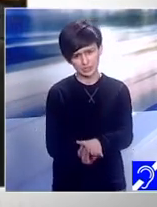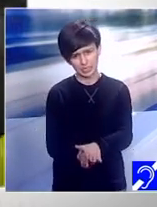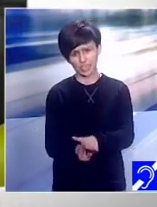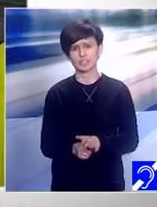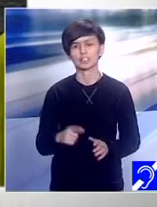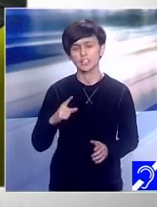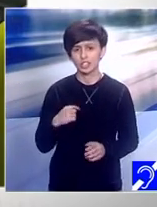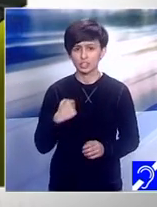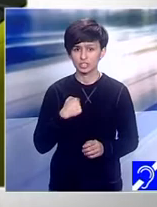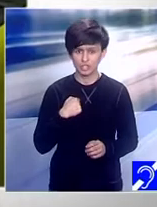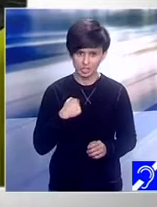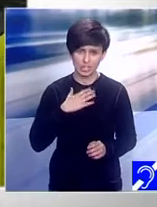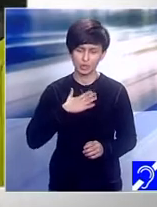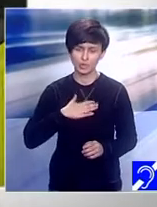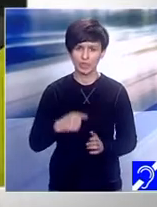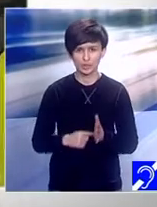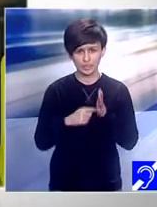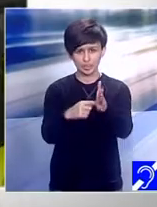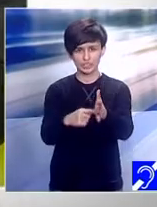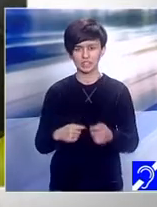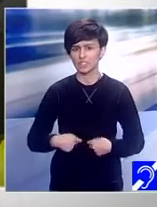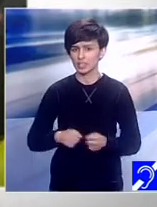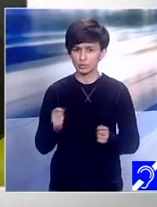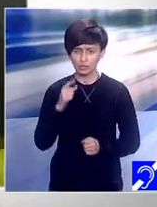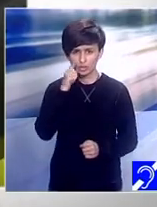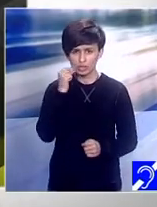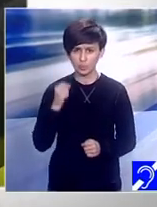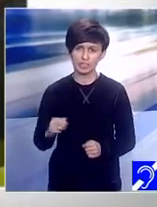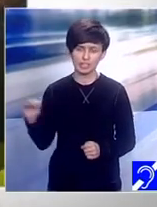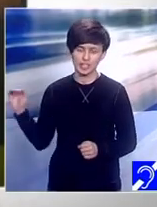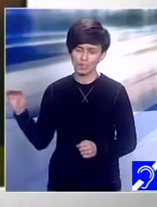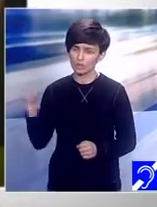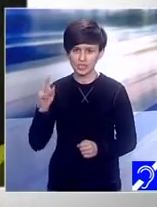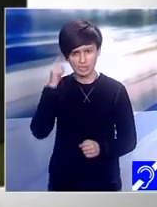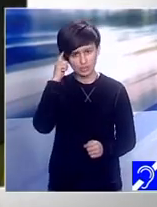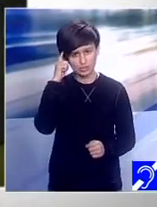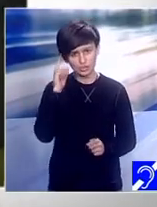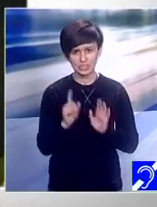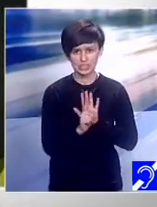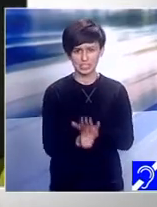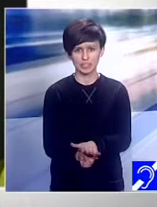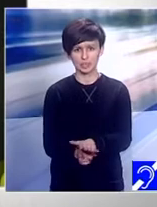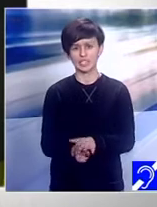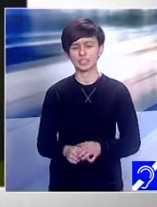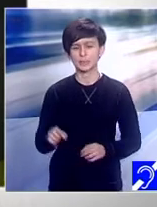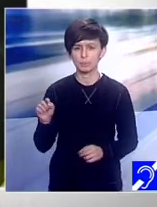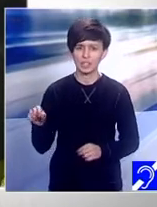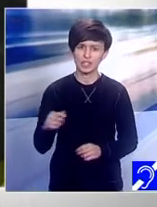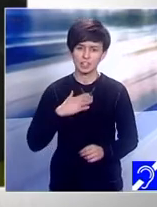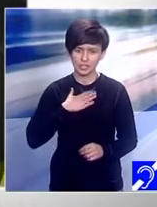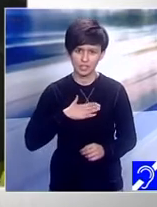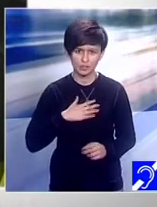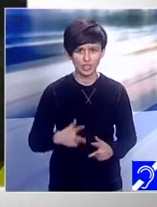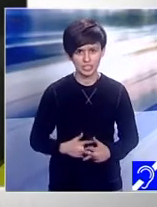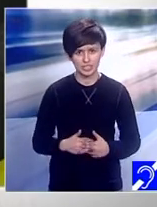care vreau să o aduc în atenția telespectatorului noștri. Copiii nu știu să discrimineze. Copiii au nativ tendința de a-i ajuta